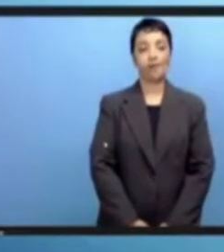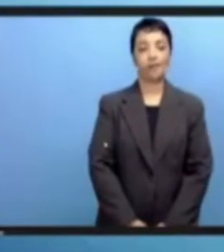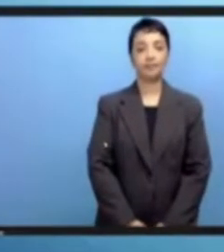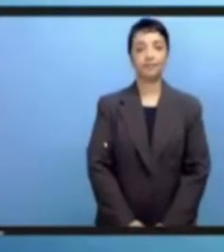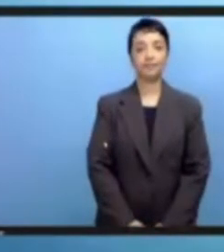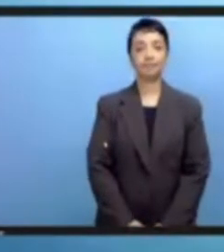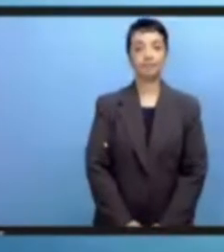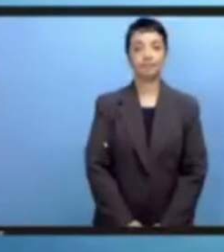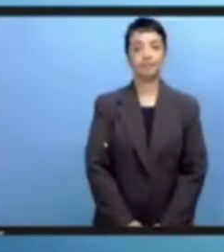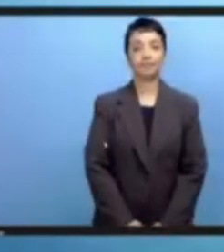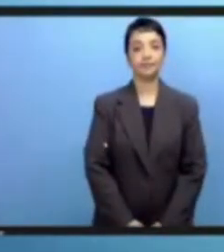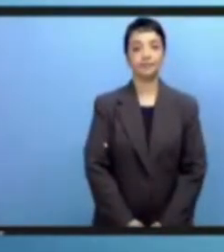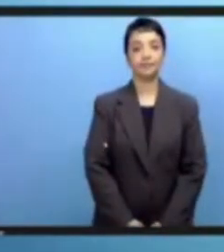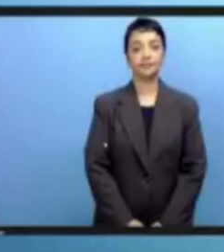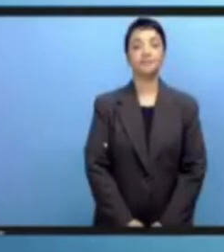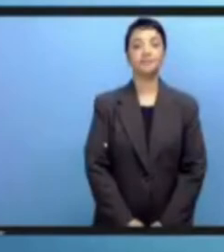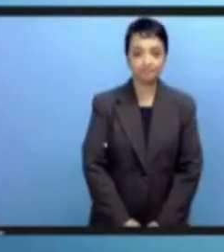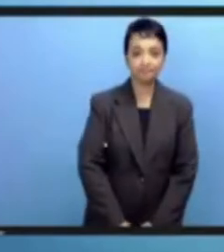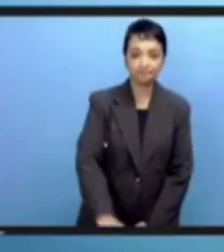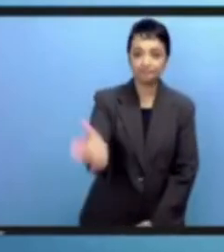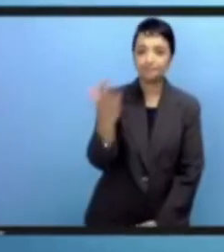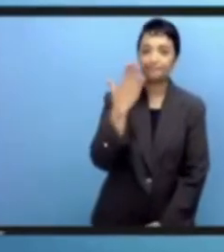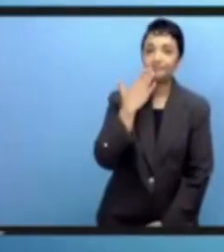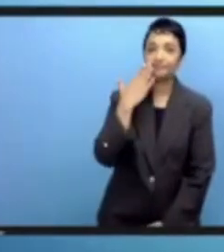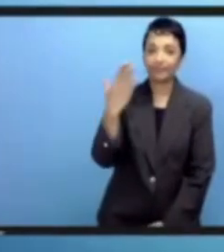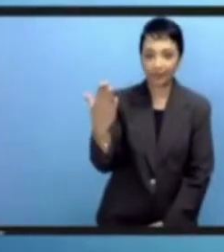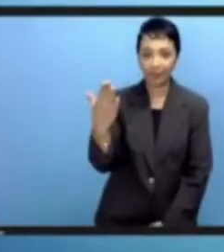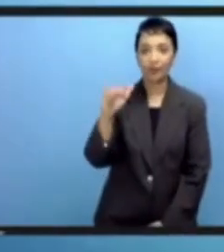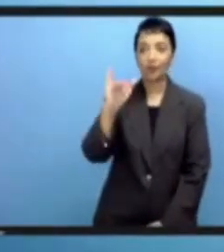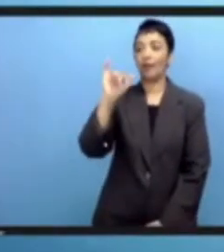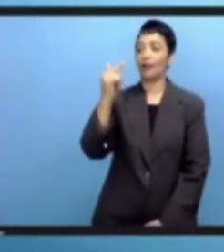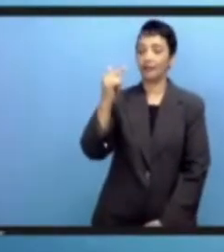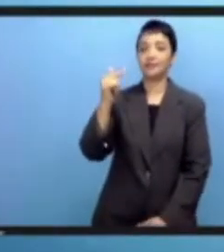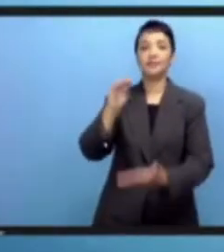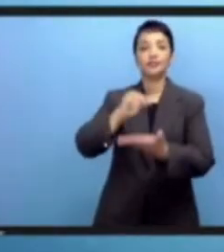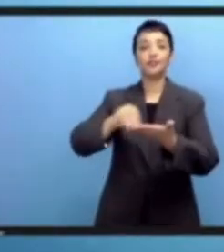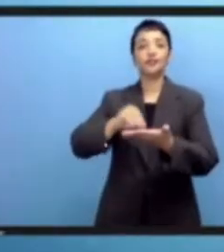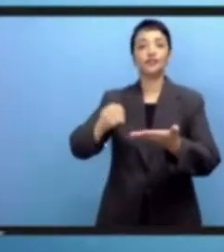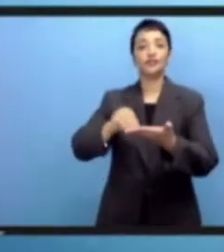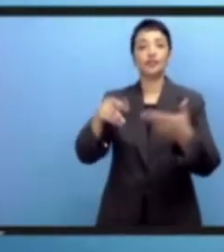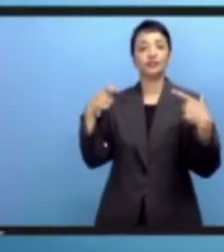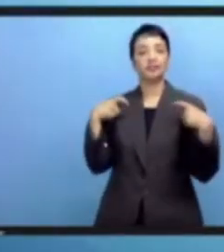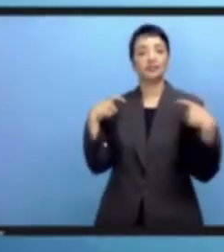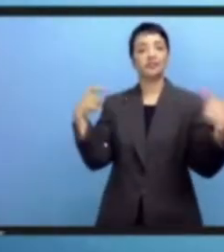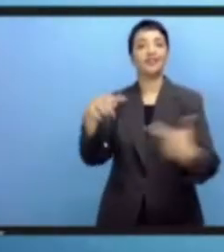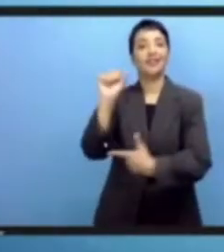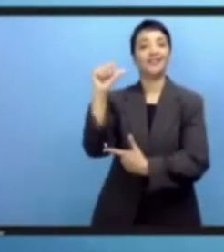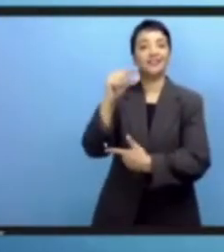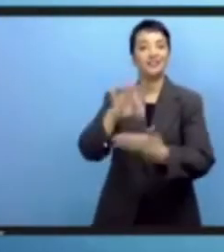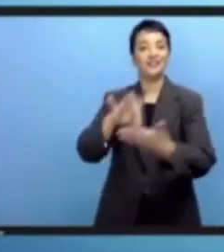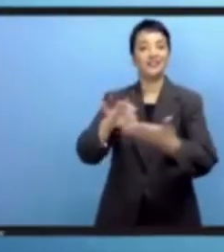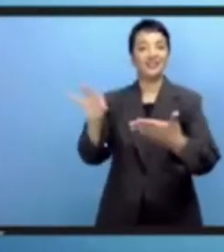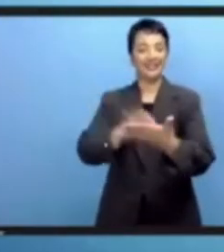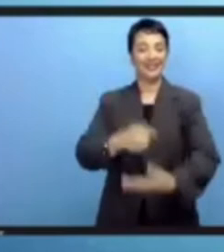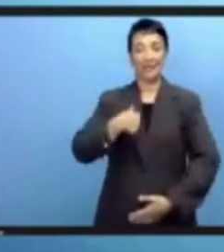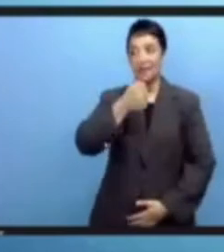شكراً لأمين العام المنتخبة للاتحاد الدولي للاتصالات